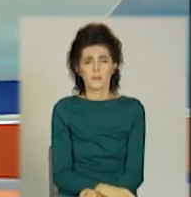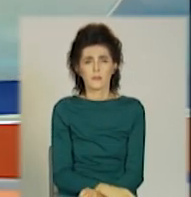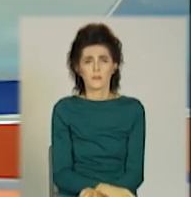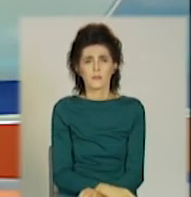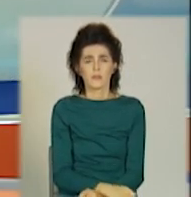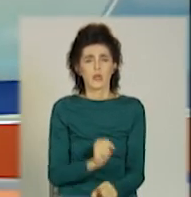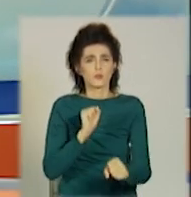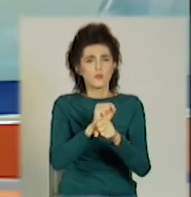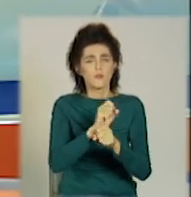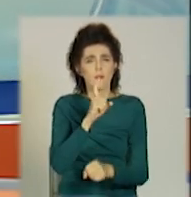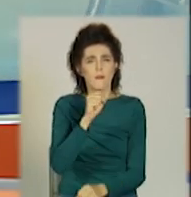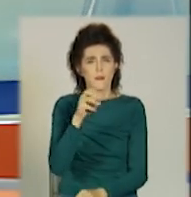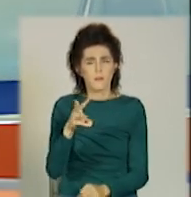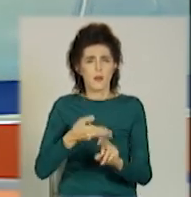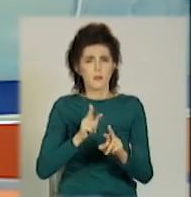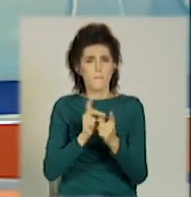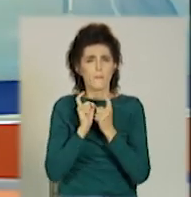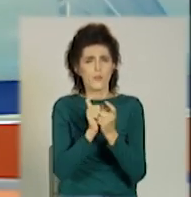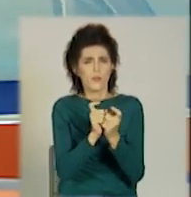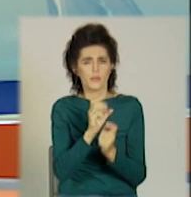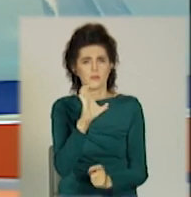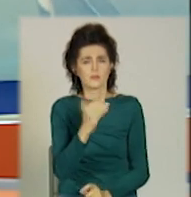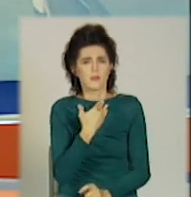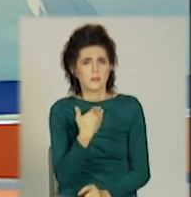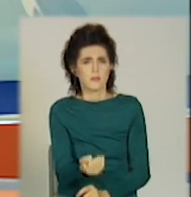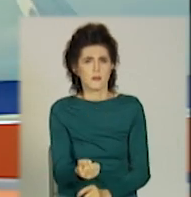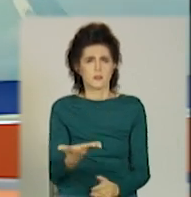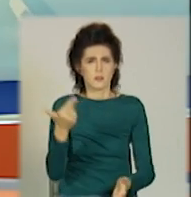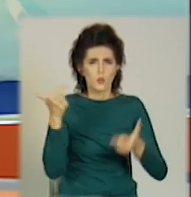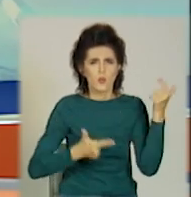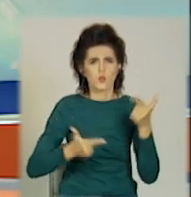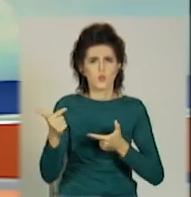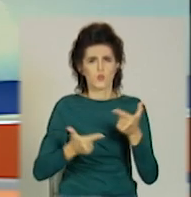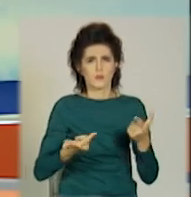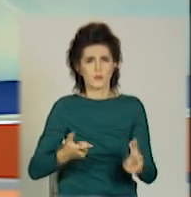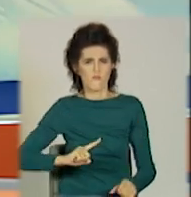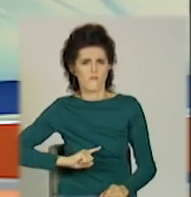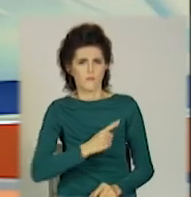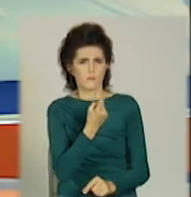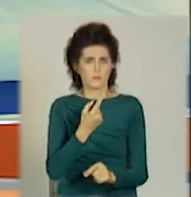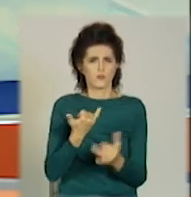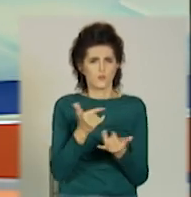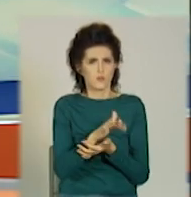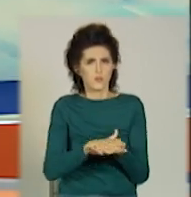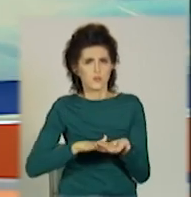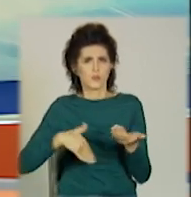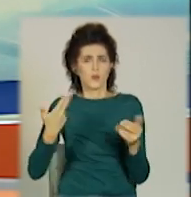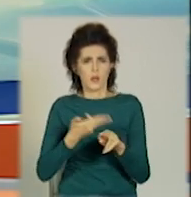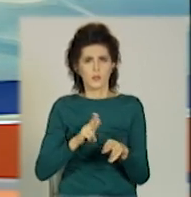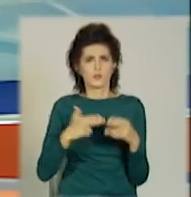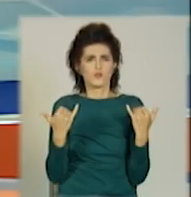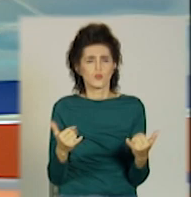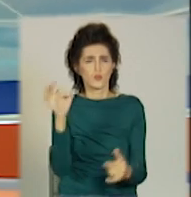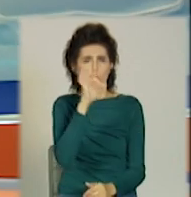Стоп-хам. Боротьба із нахабством, грубощами та зухвалістю триває. Цього разу наші антигерої –